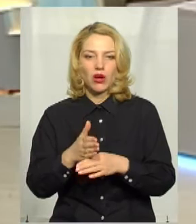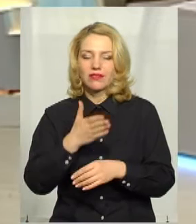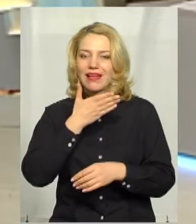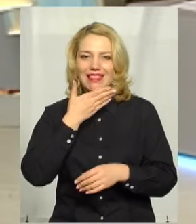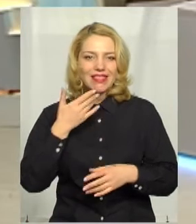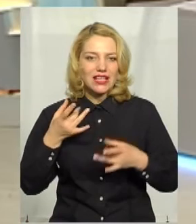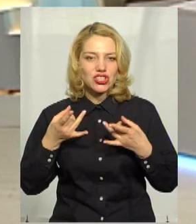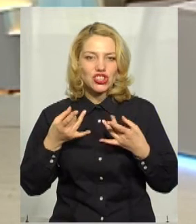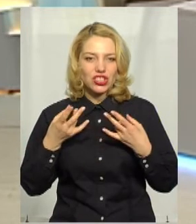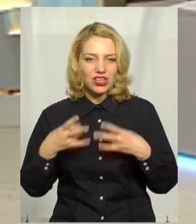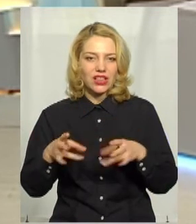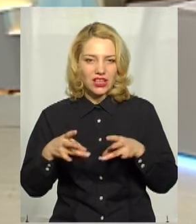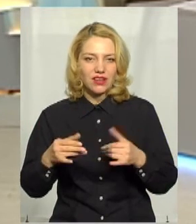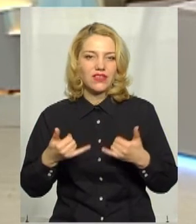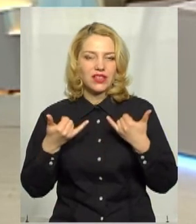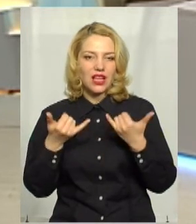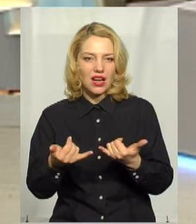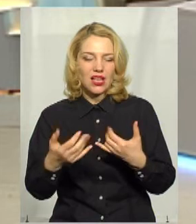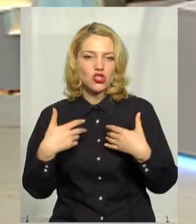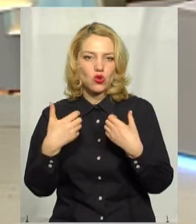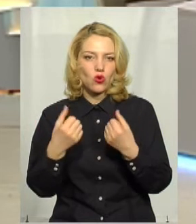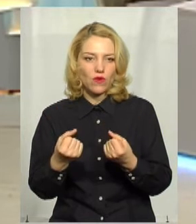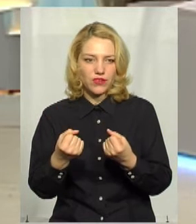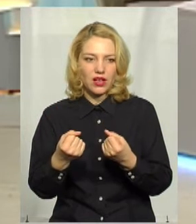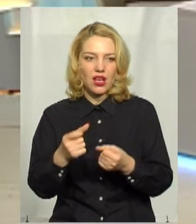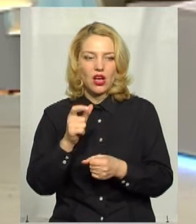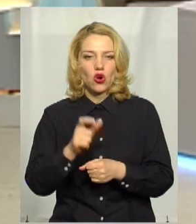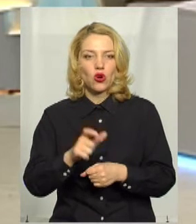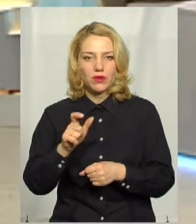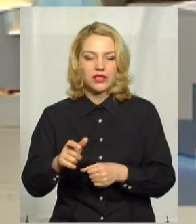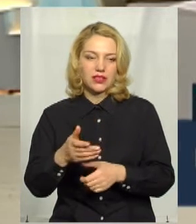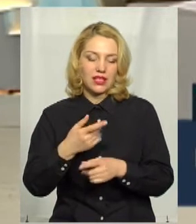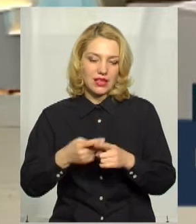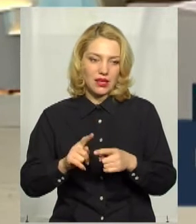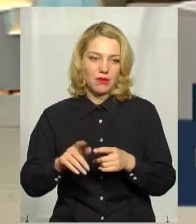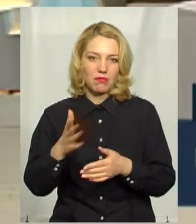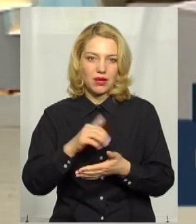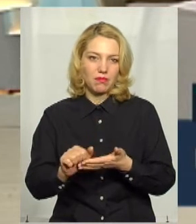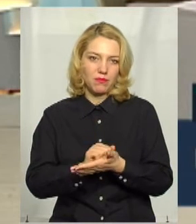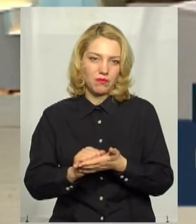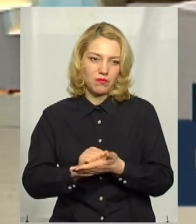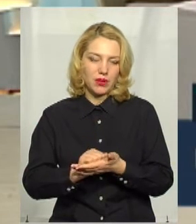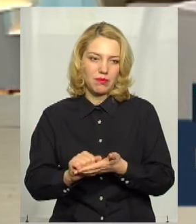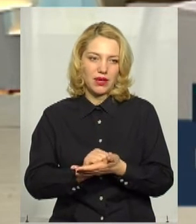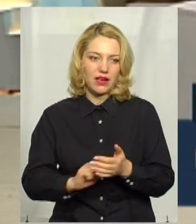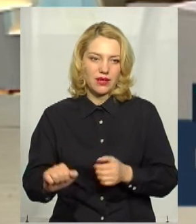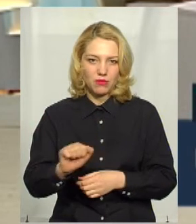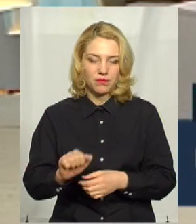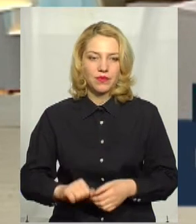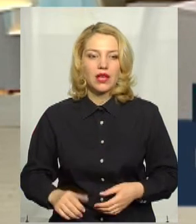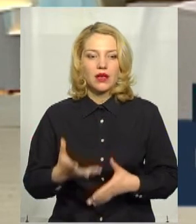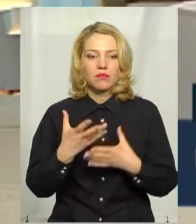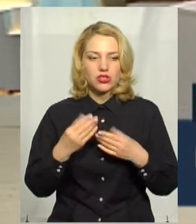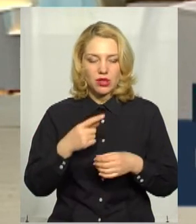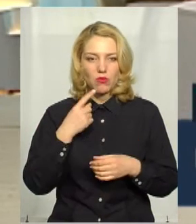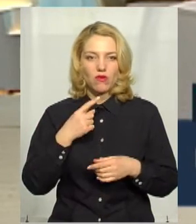шкідливі для здоров'я громадян, і ними ми проводимо прибирання. Ми ще поговоримо